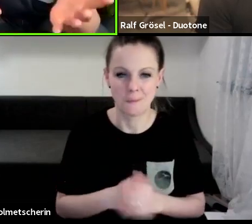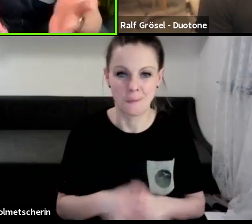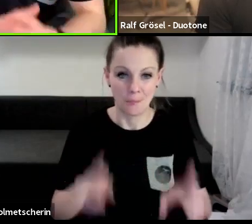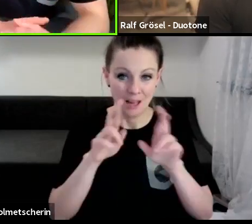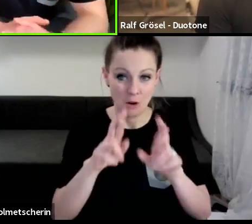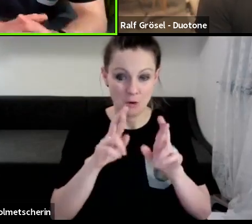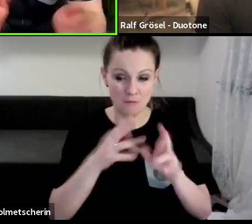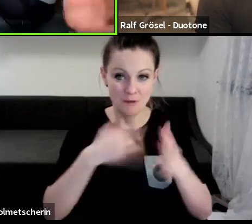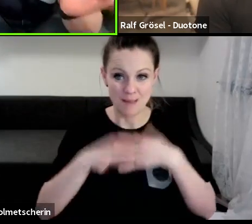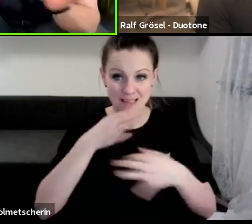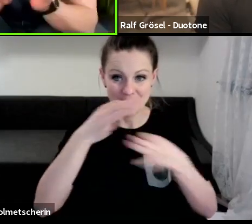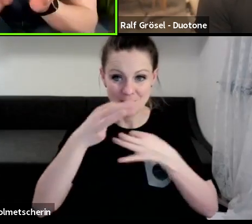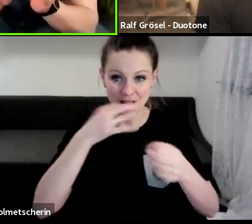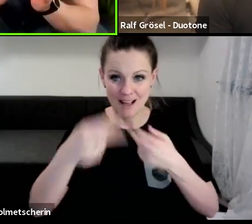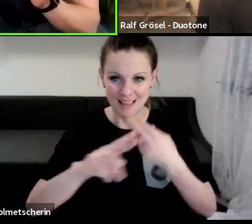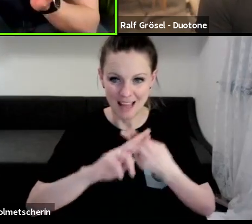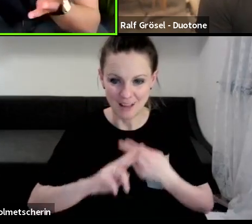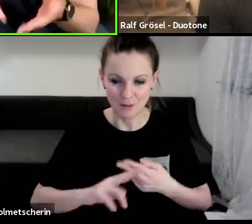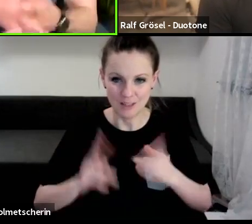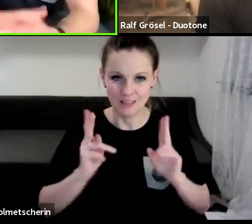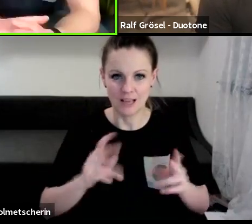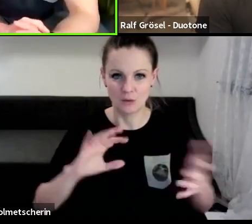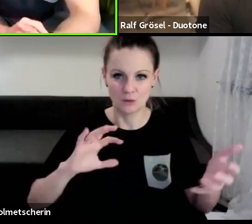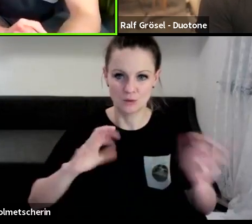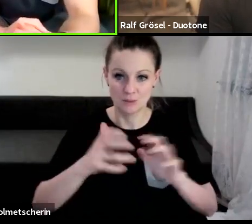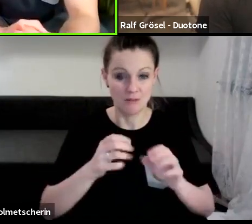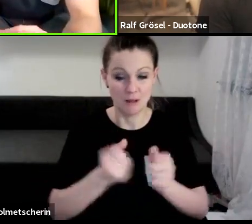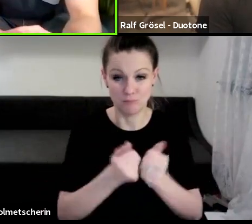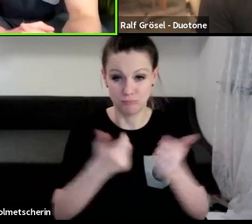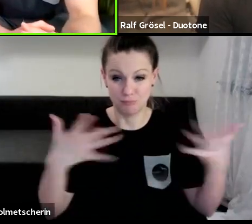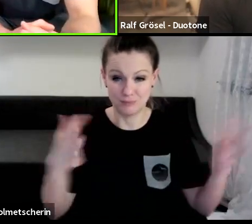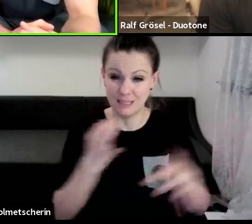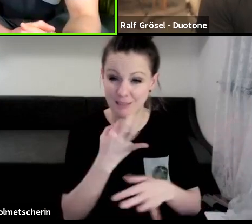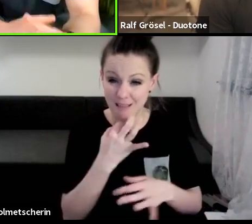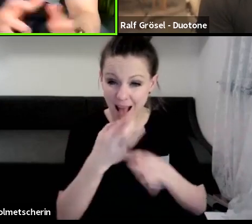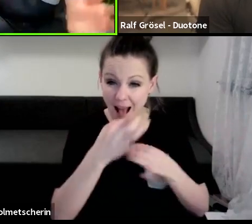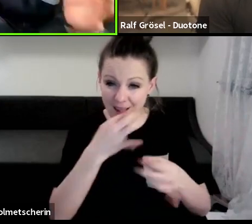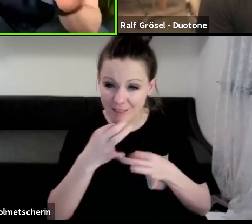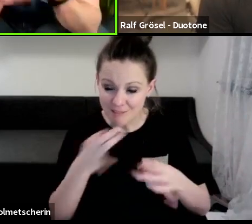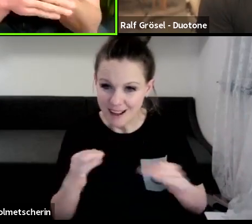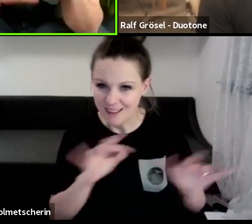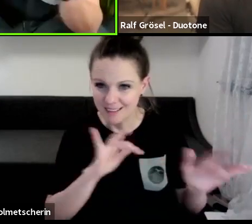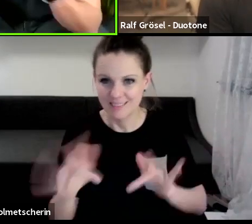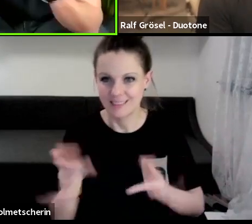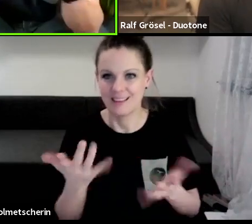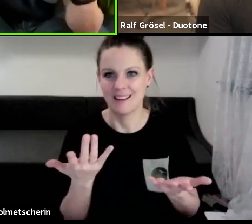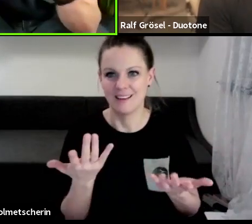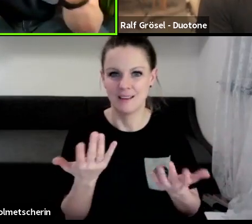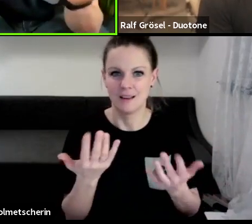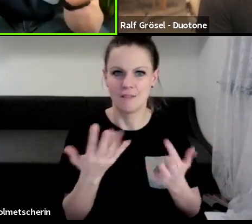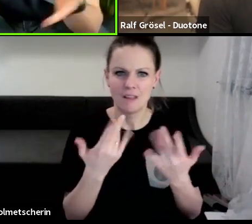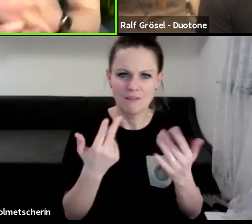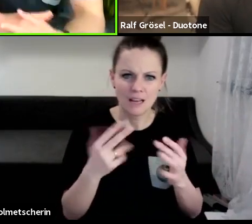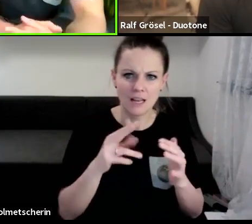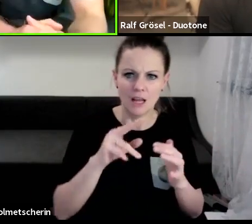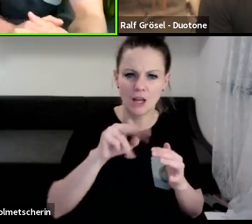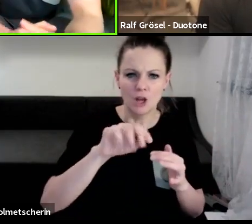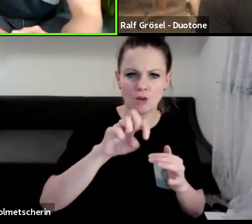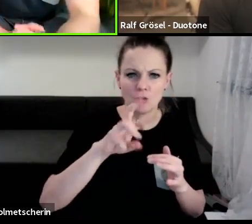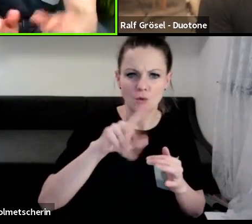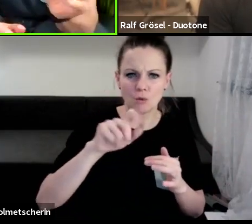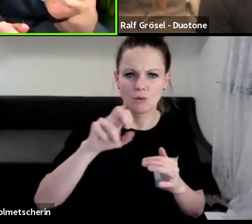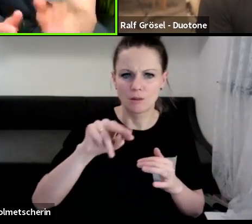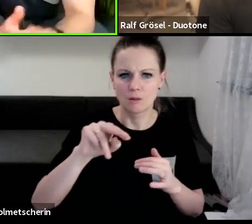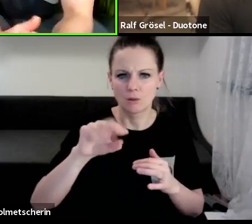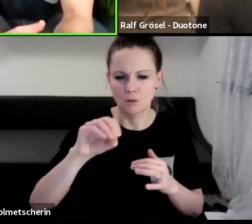meisten Fragen beantworten können oder zusammenfassen, da sind halt wirklich viele Detailfragen kommen, die über wie viele Newton, welche Leine und so, das